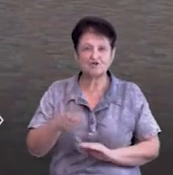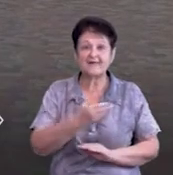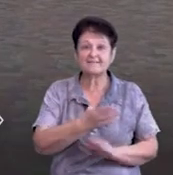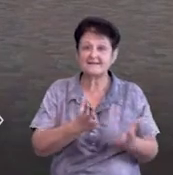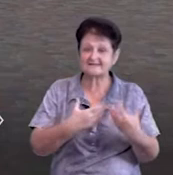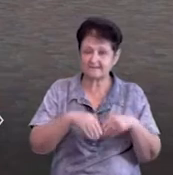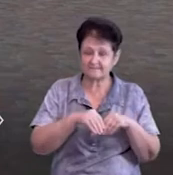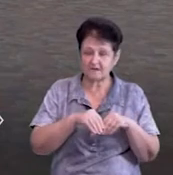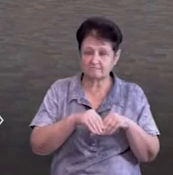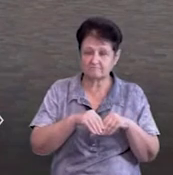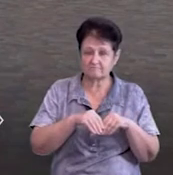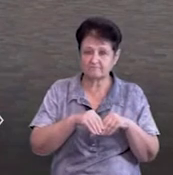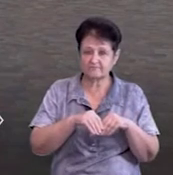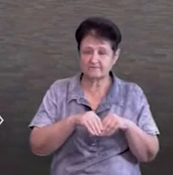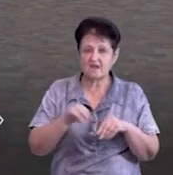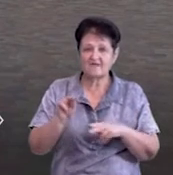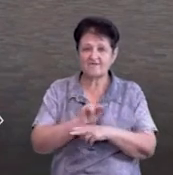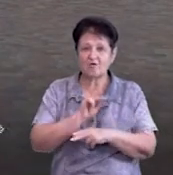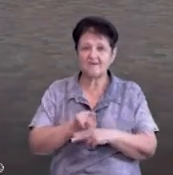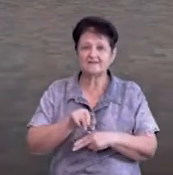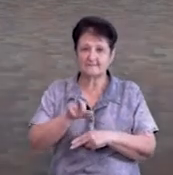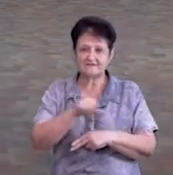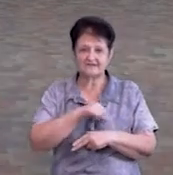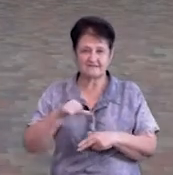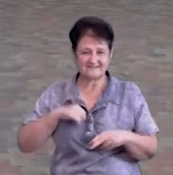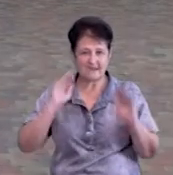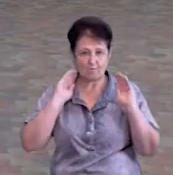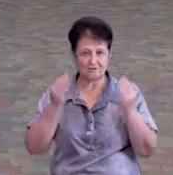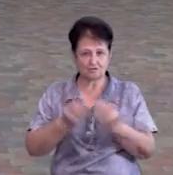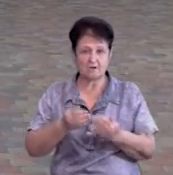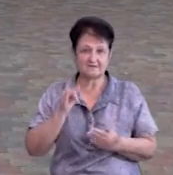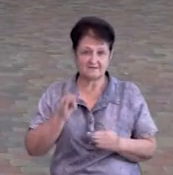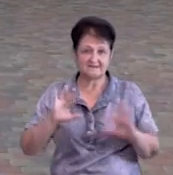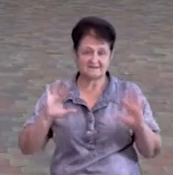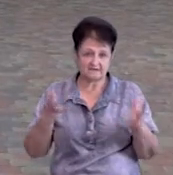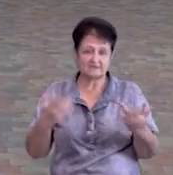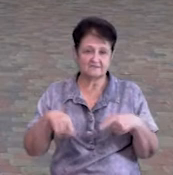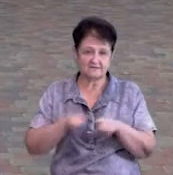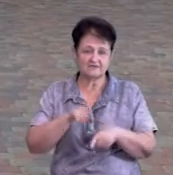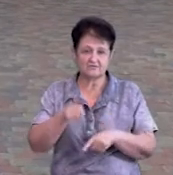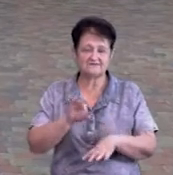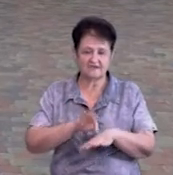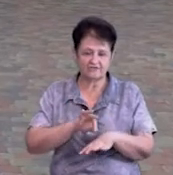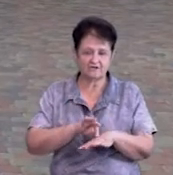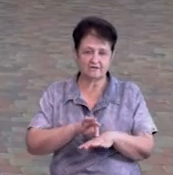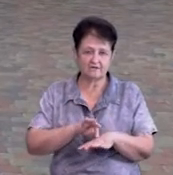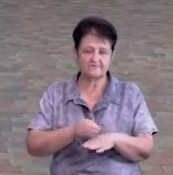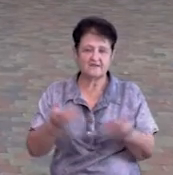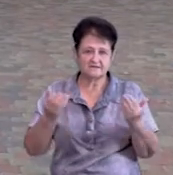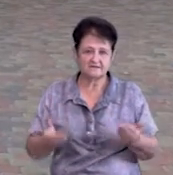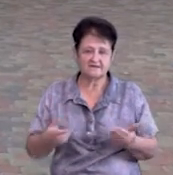її родини, донька. Вихователь пішла на самоізоляцію і сталося, що вихователь захворіла.